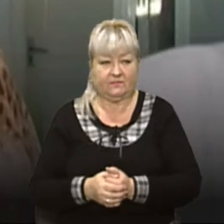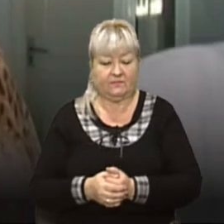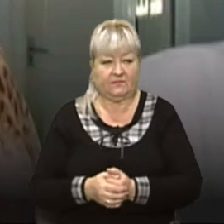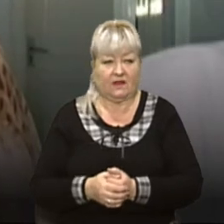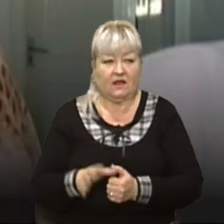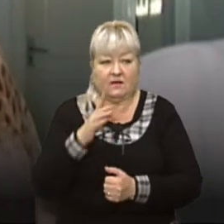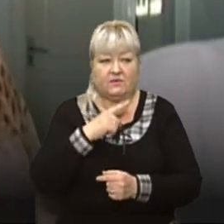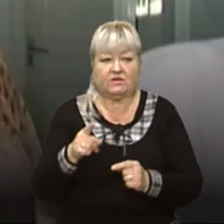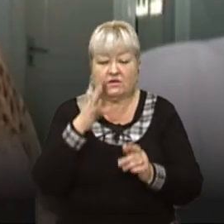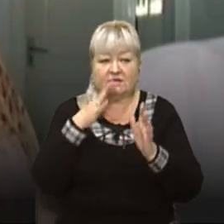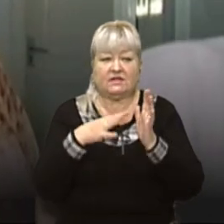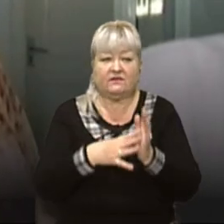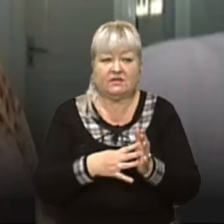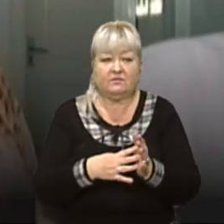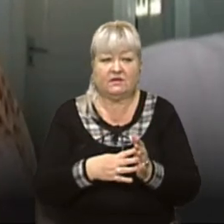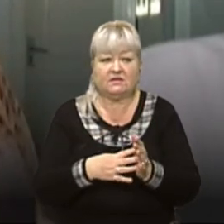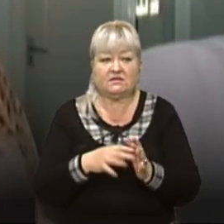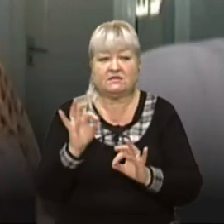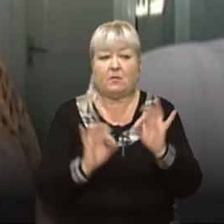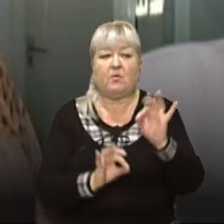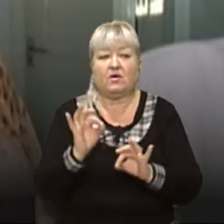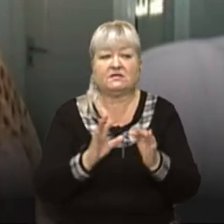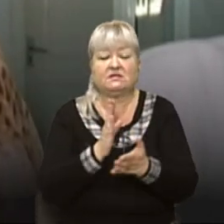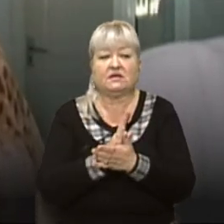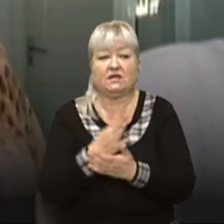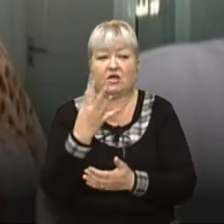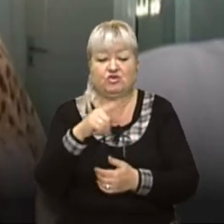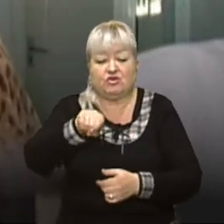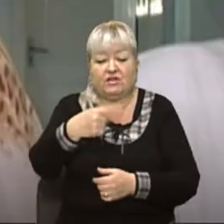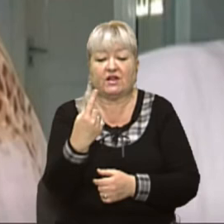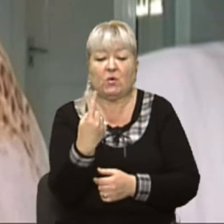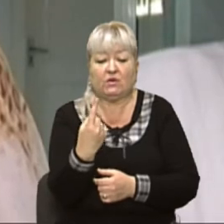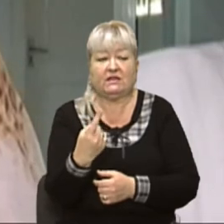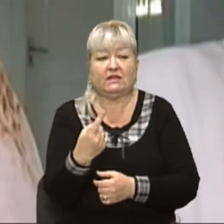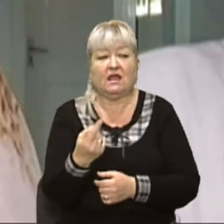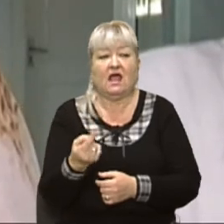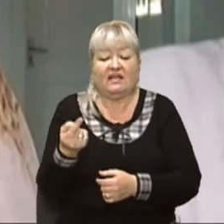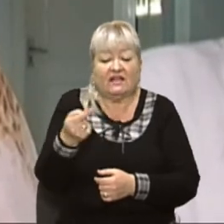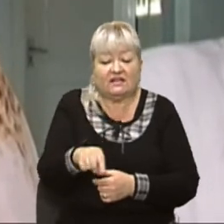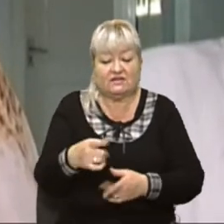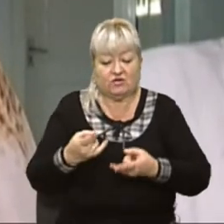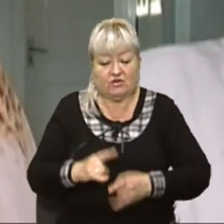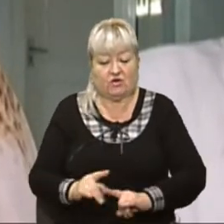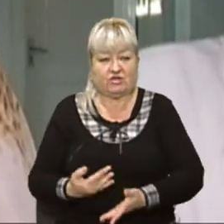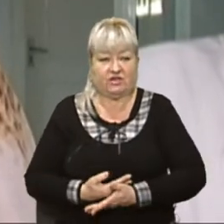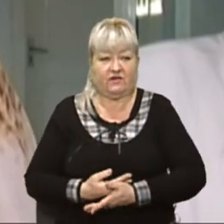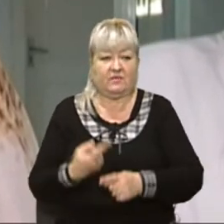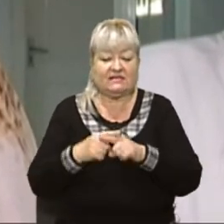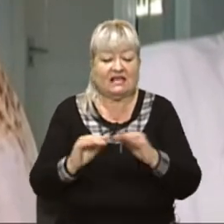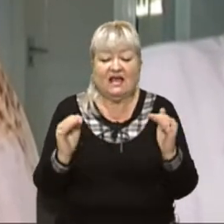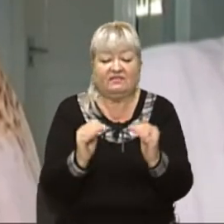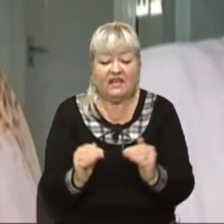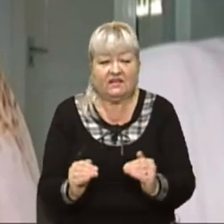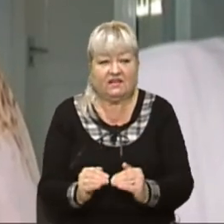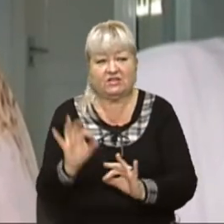9 місяців показник малюкової смертності складає 4,1 на тисячу народжених живими. І це найнижчий показник